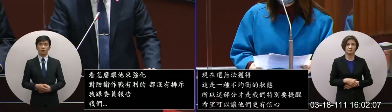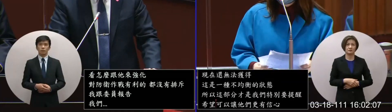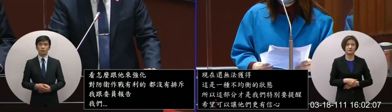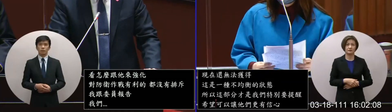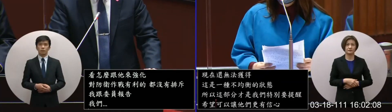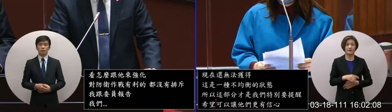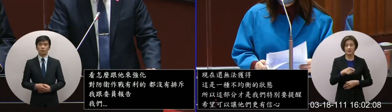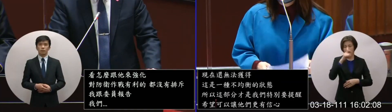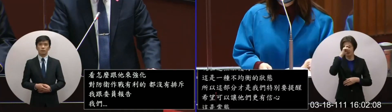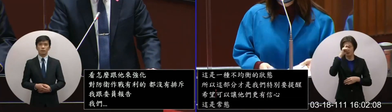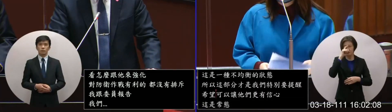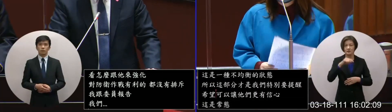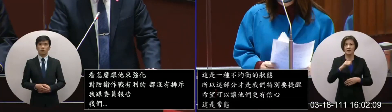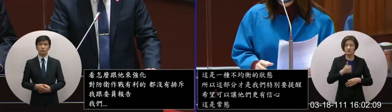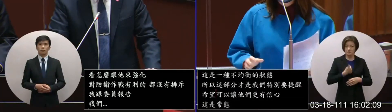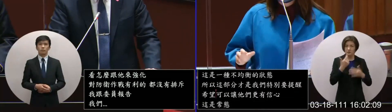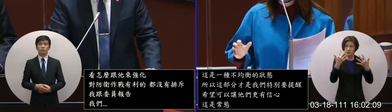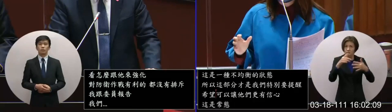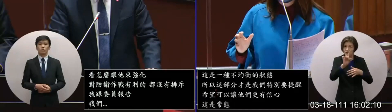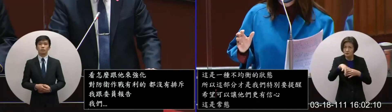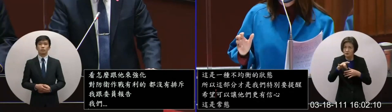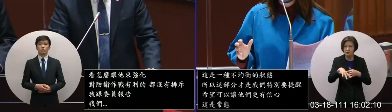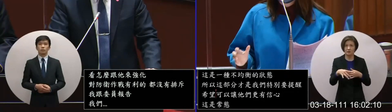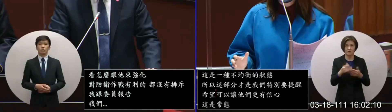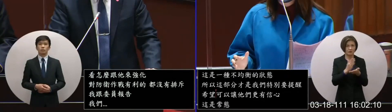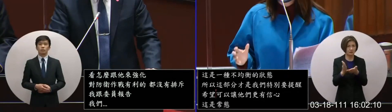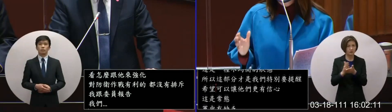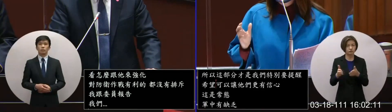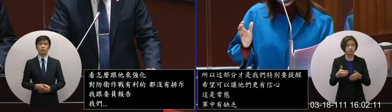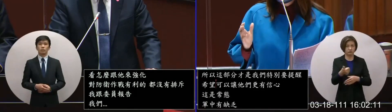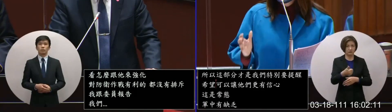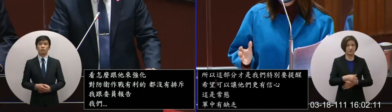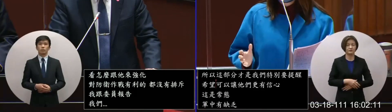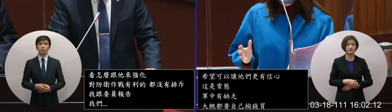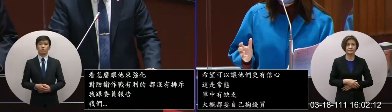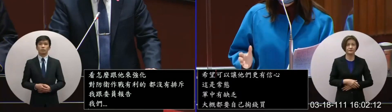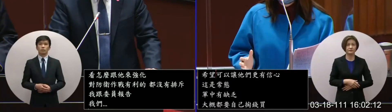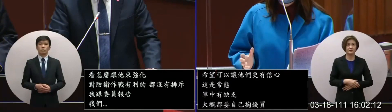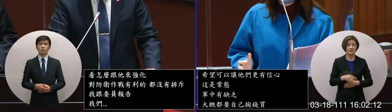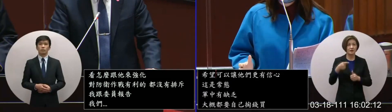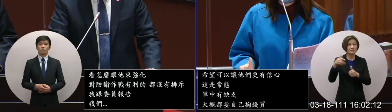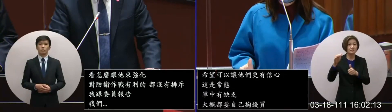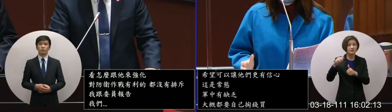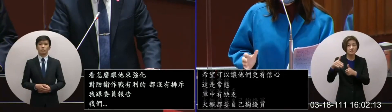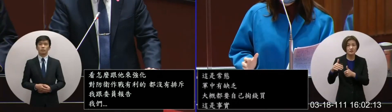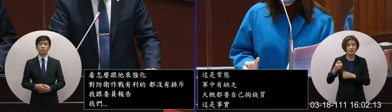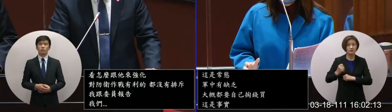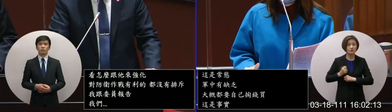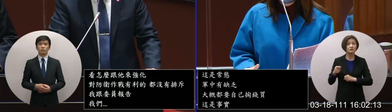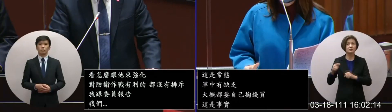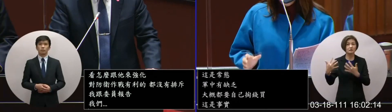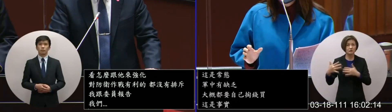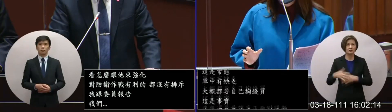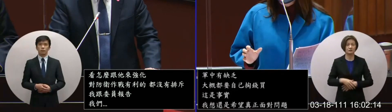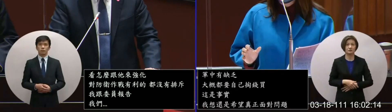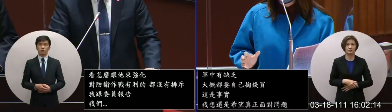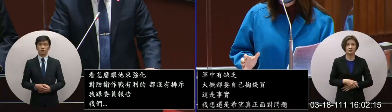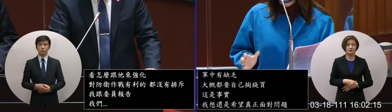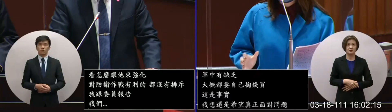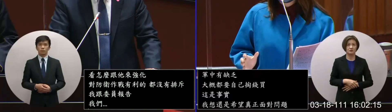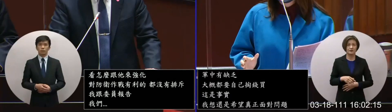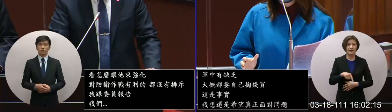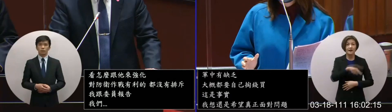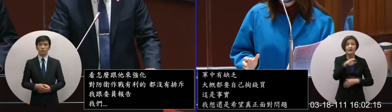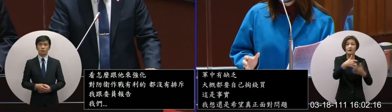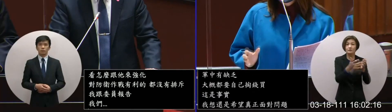还是希望可以真正的面对问题才可以让我们的这个教招因为部长也一直强调我们希望是有